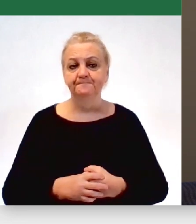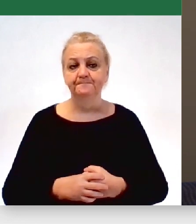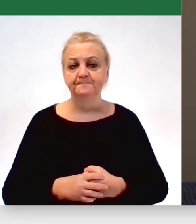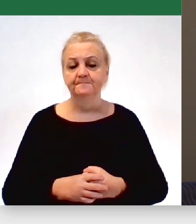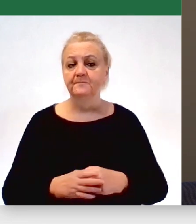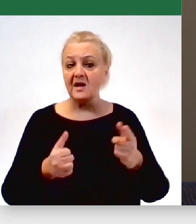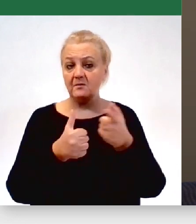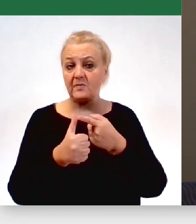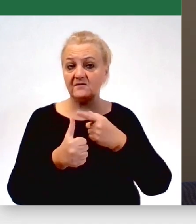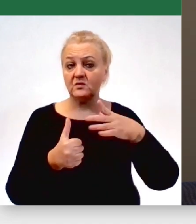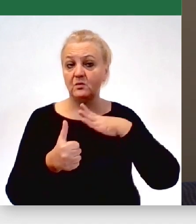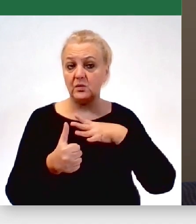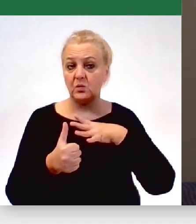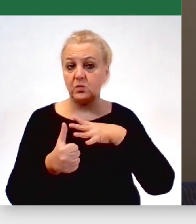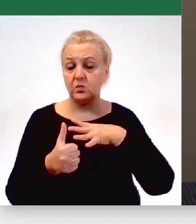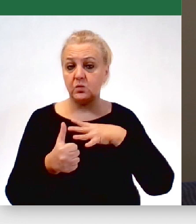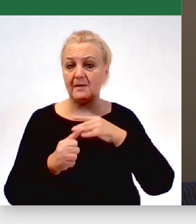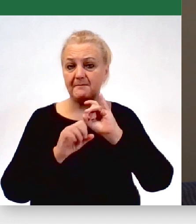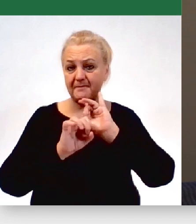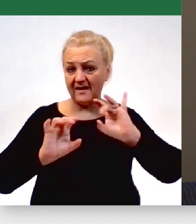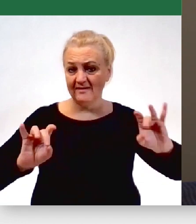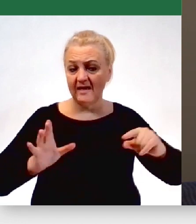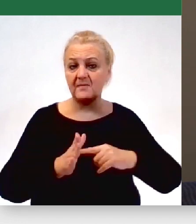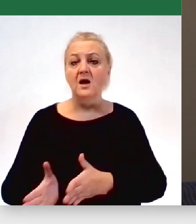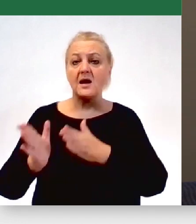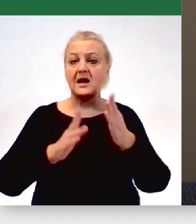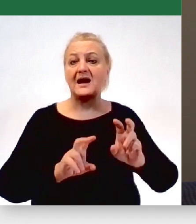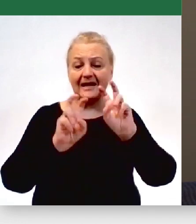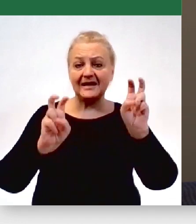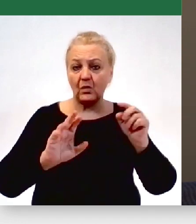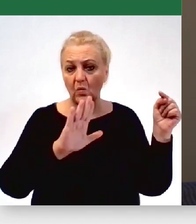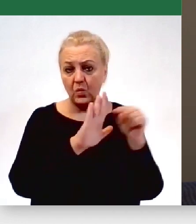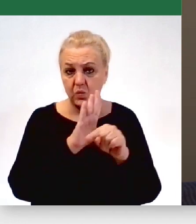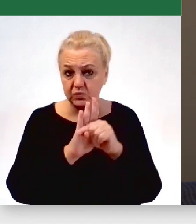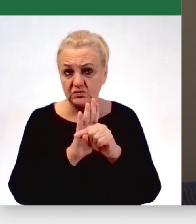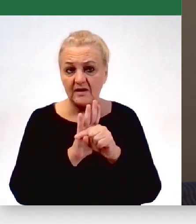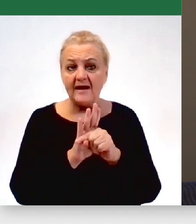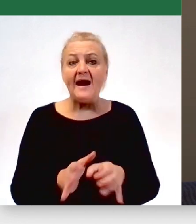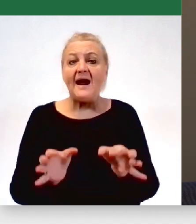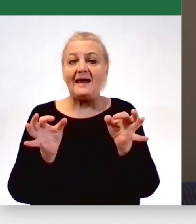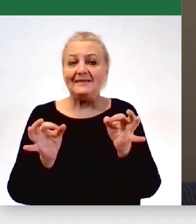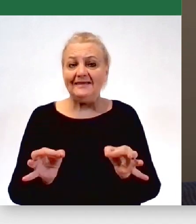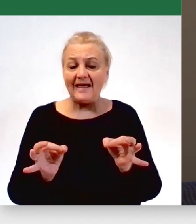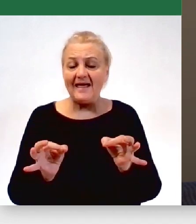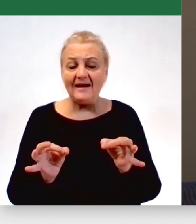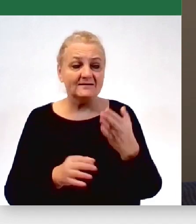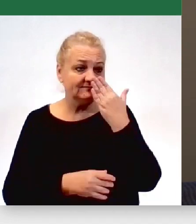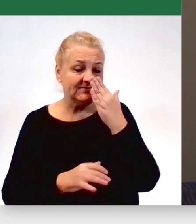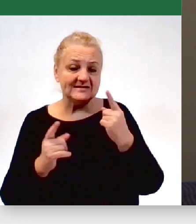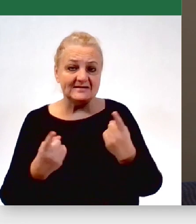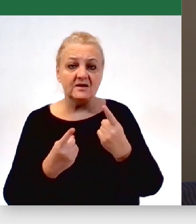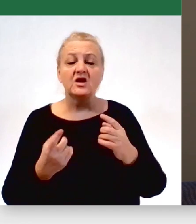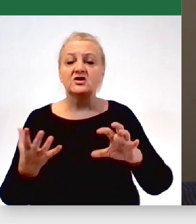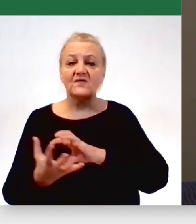Pierwsza to była pandemia, potem kryzys uchodźczy i to z czym mierzymy się teraz, czyli światowy